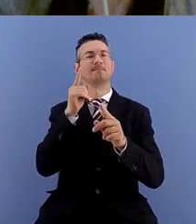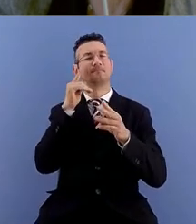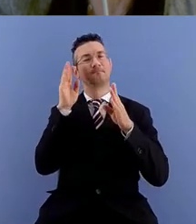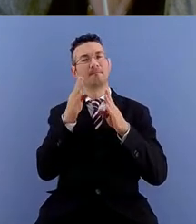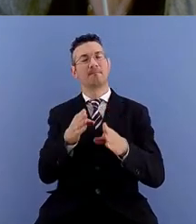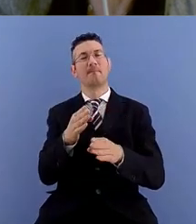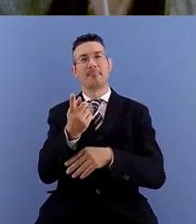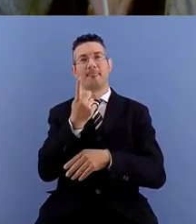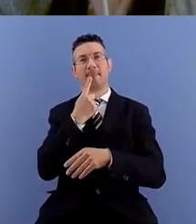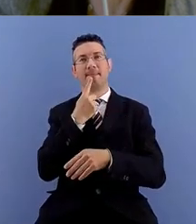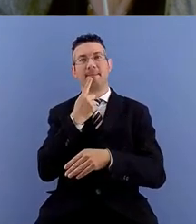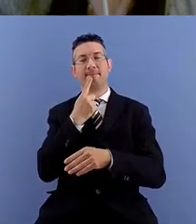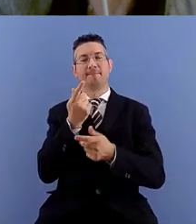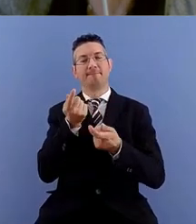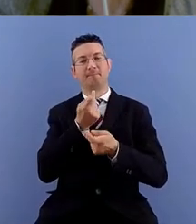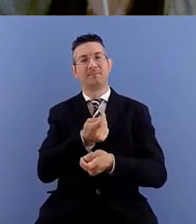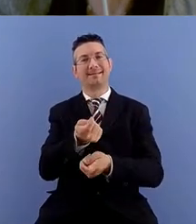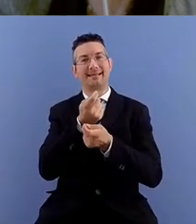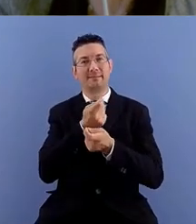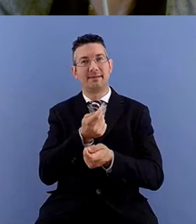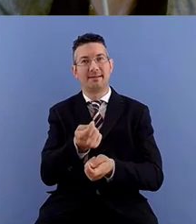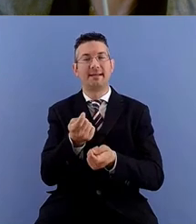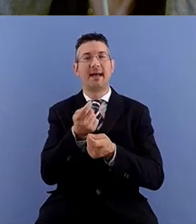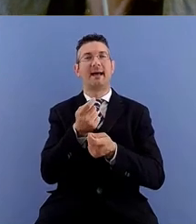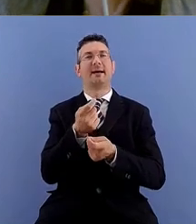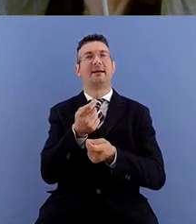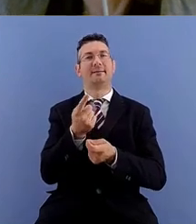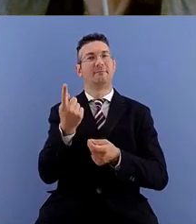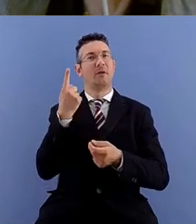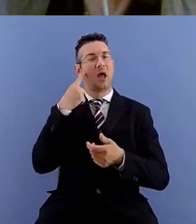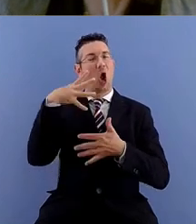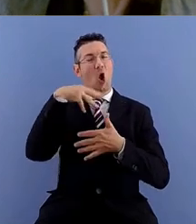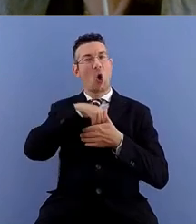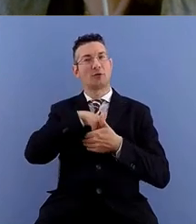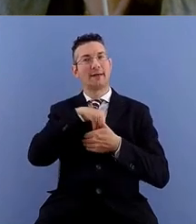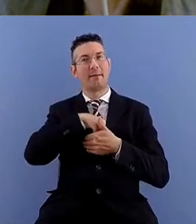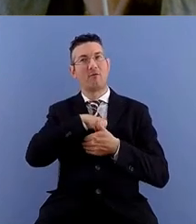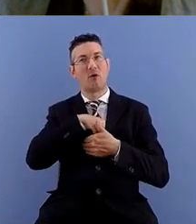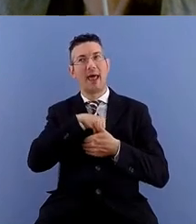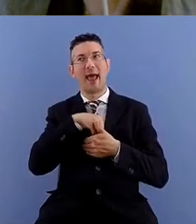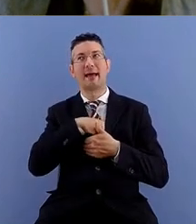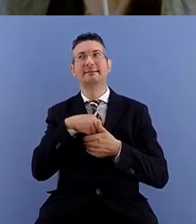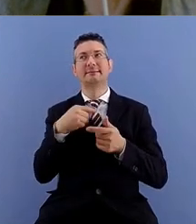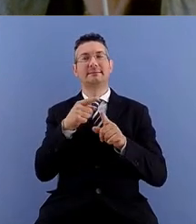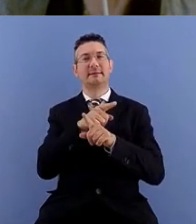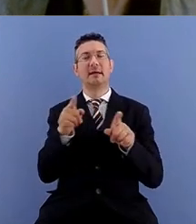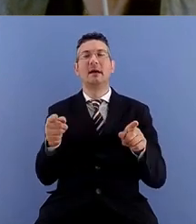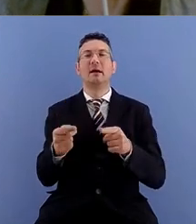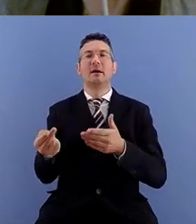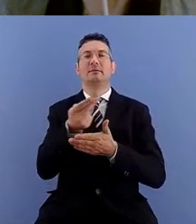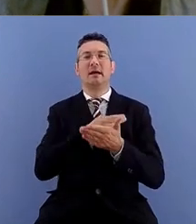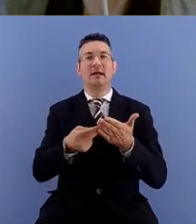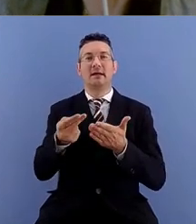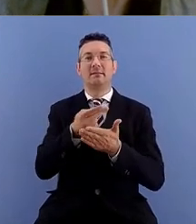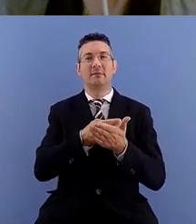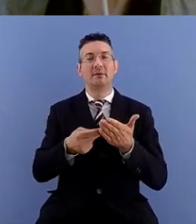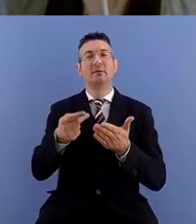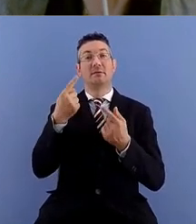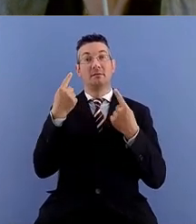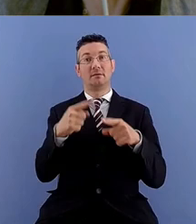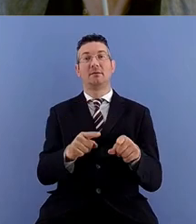sensibilizzare a far acquisire consapevolezza ai futuri progettisti sulle problematiche dell